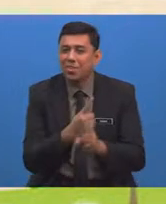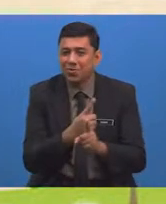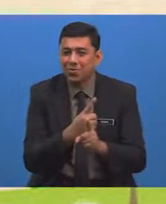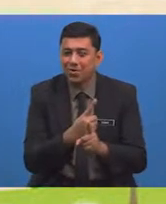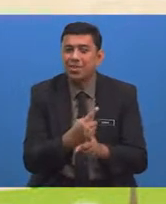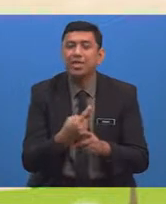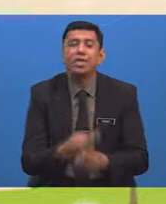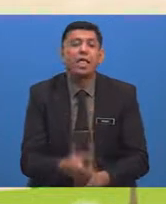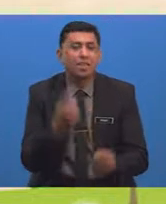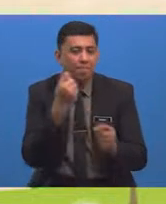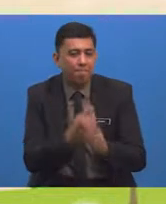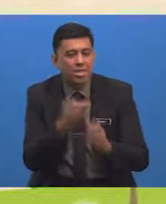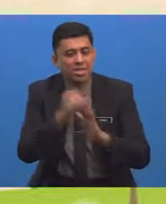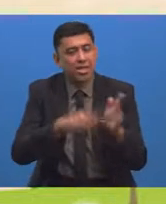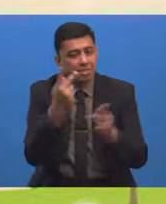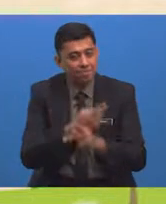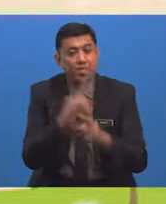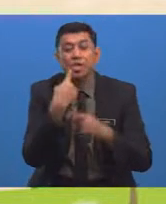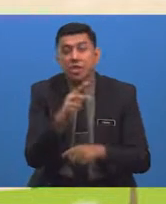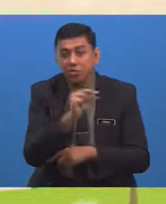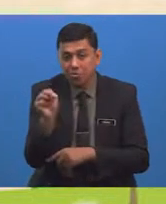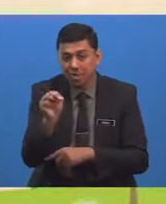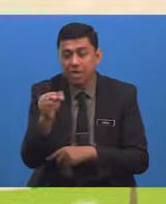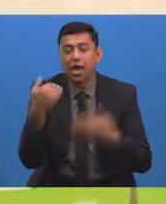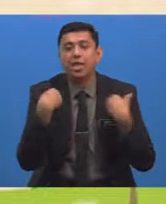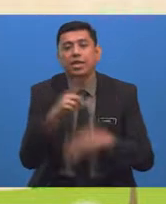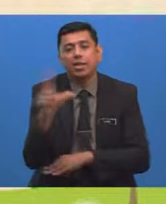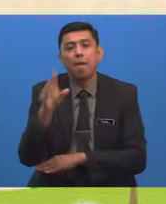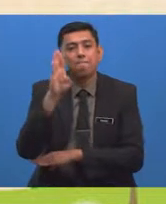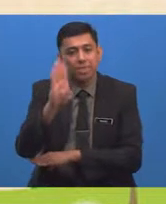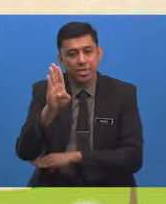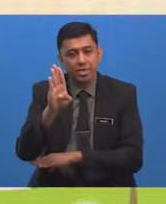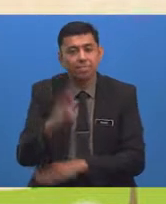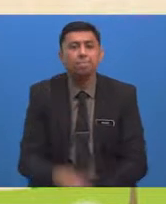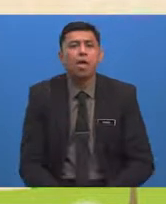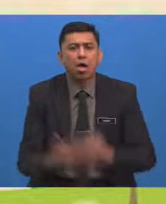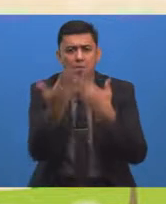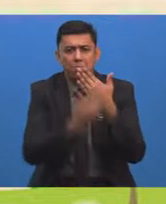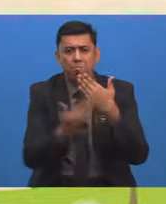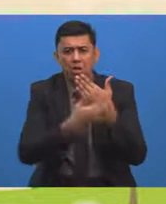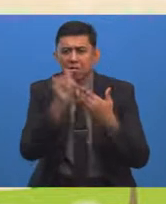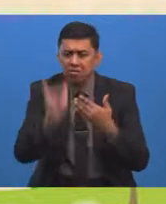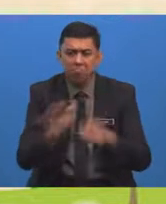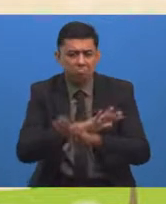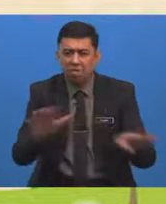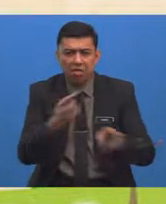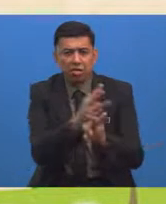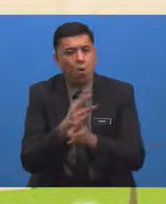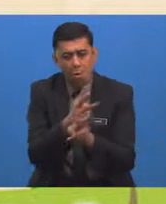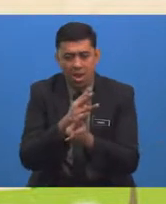Betul Tepat Sekali Jawapannya Adalah T Pembalakan Pembalakan